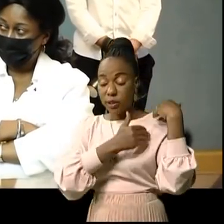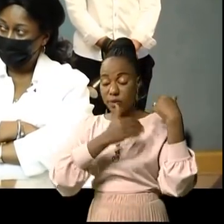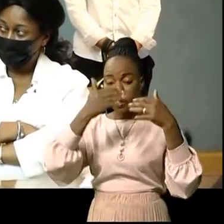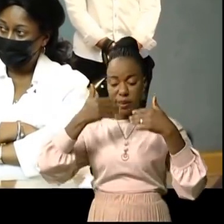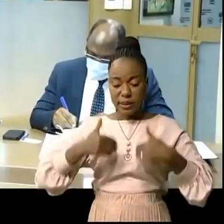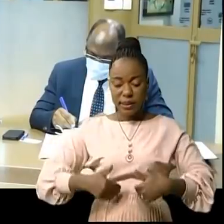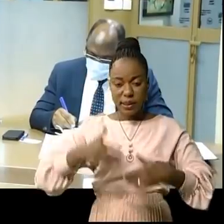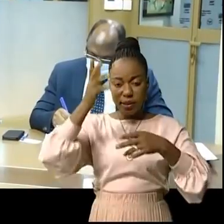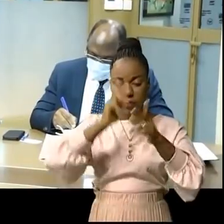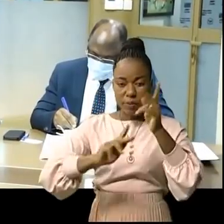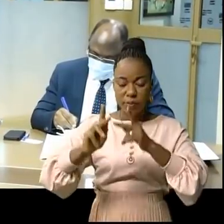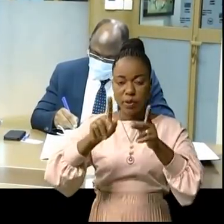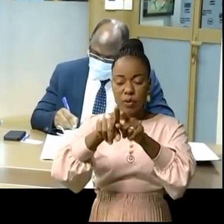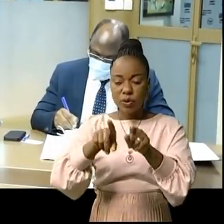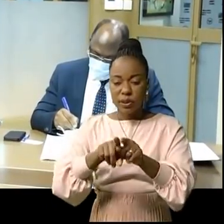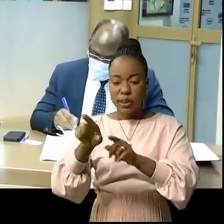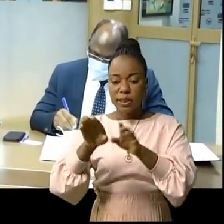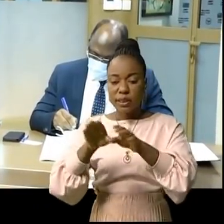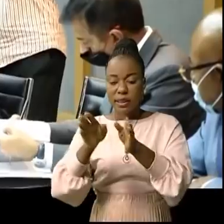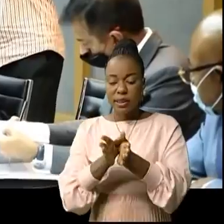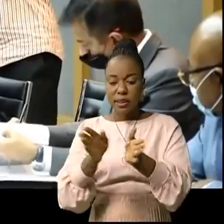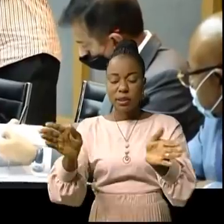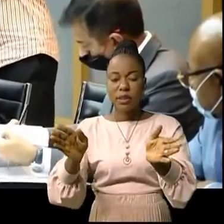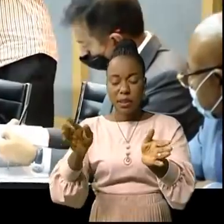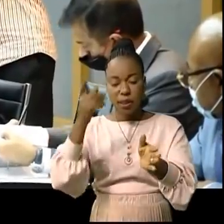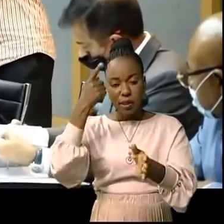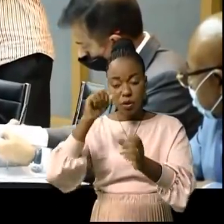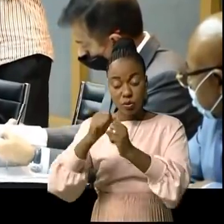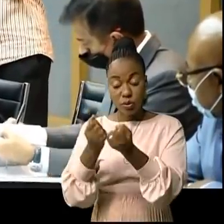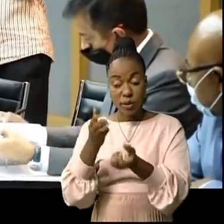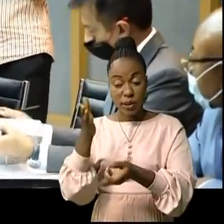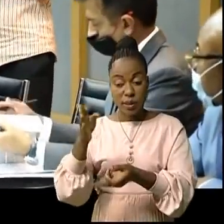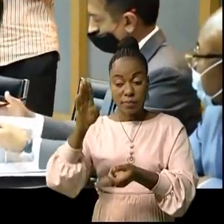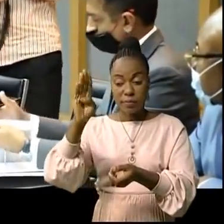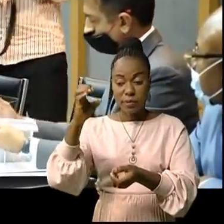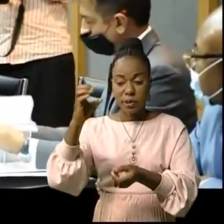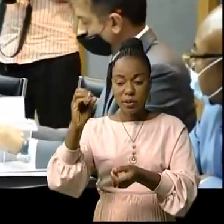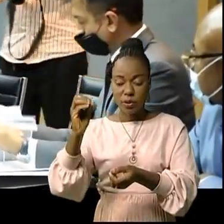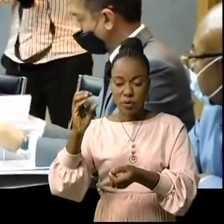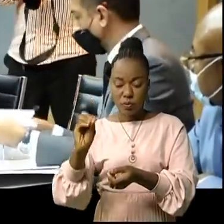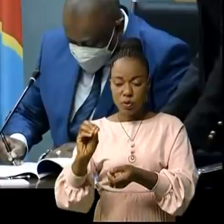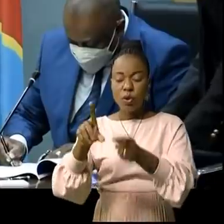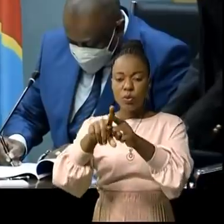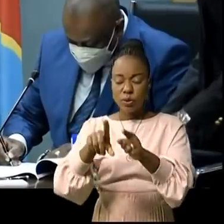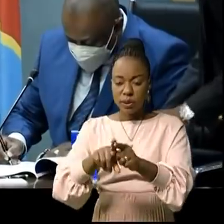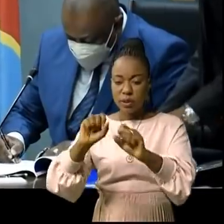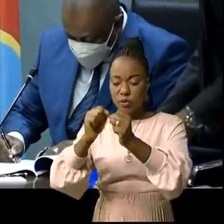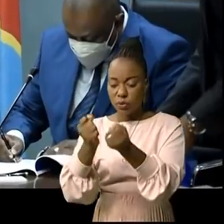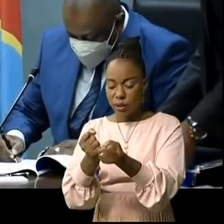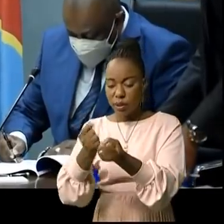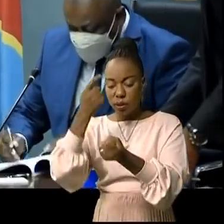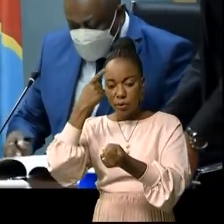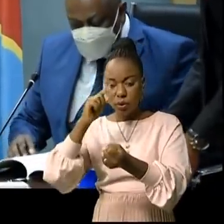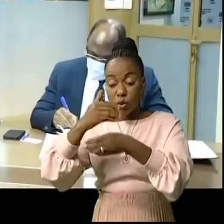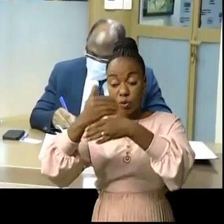directeurs généraux par intérim du BSECO, Gaspard Kabongo Moukissé, et le responsable de l'entreprise moderne